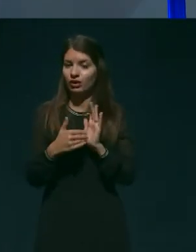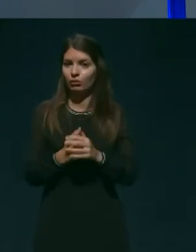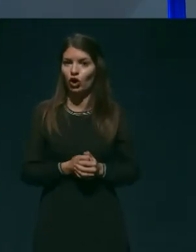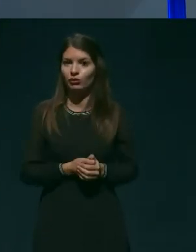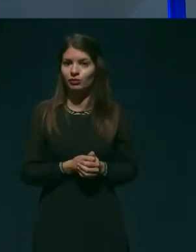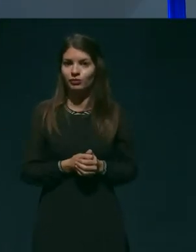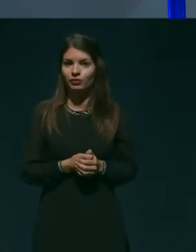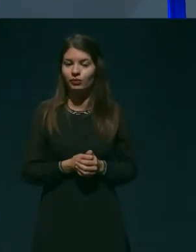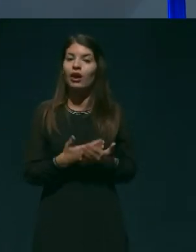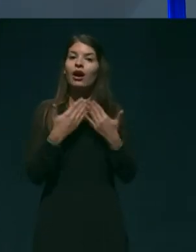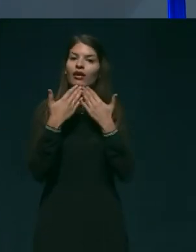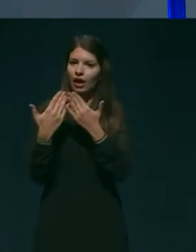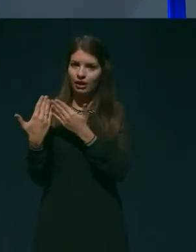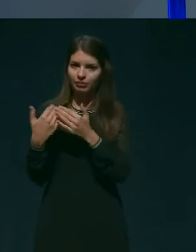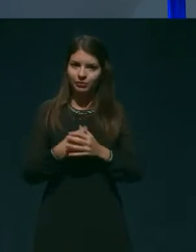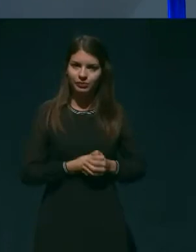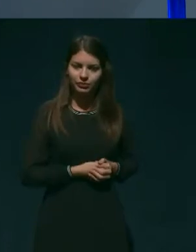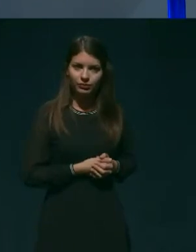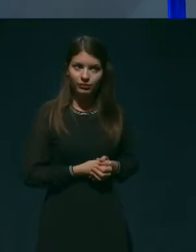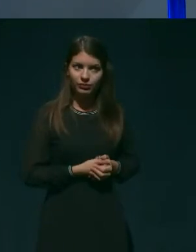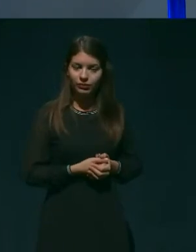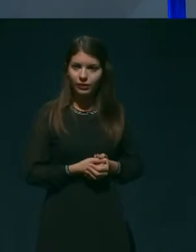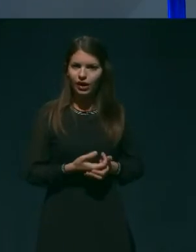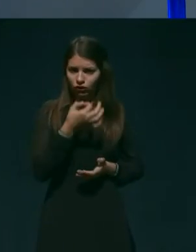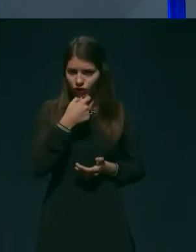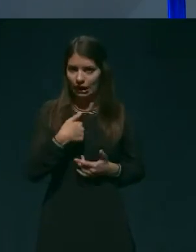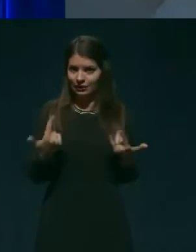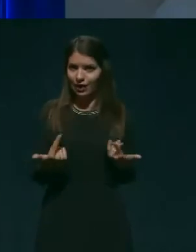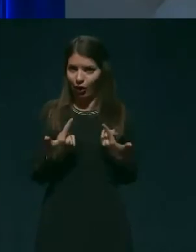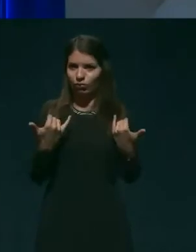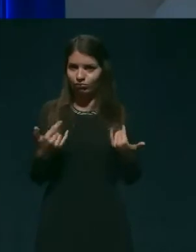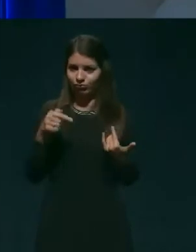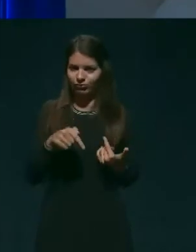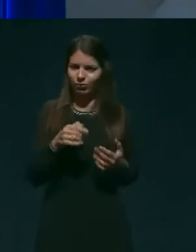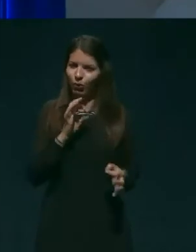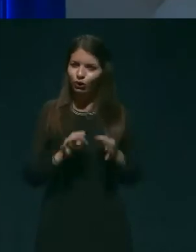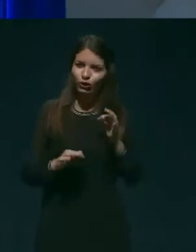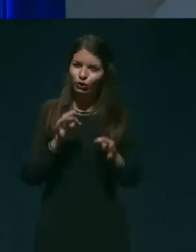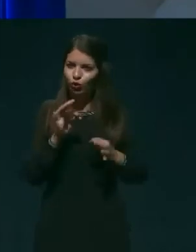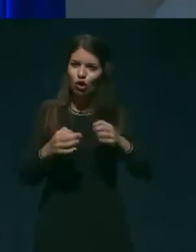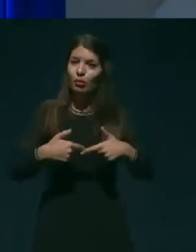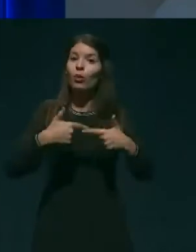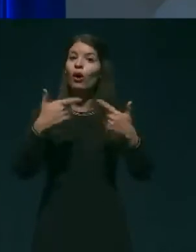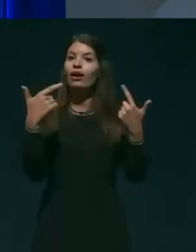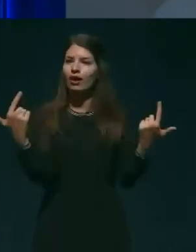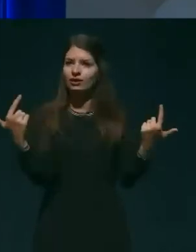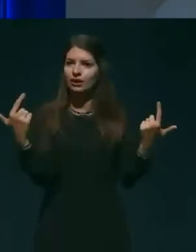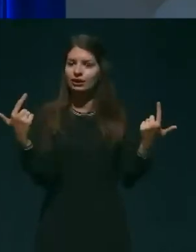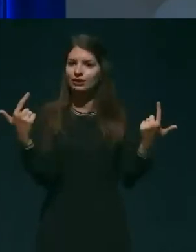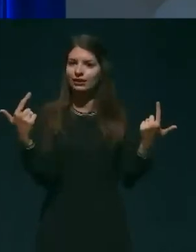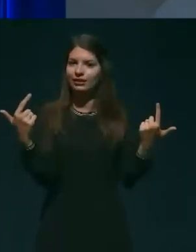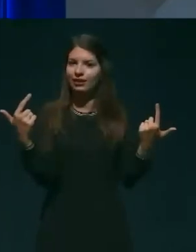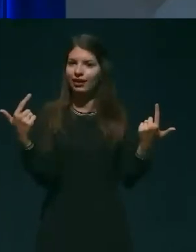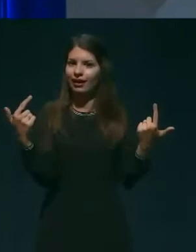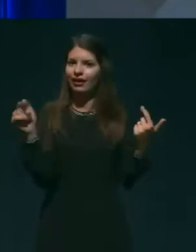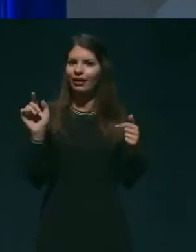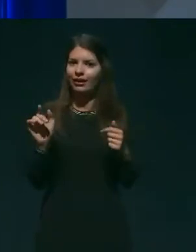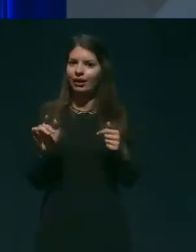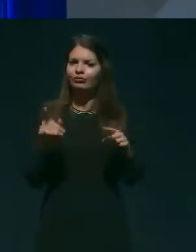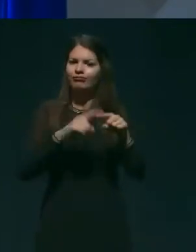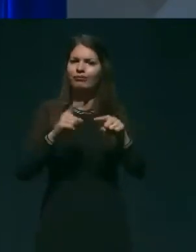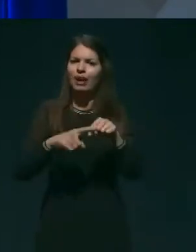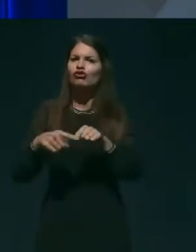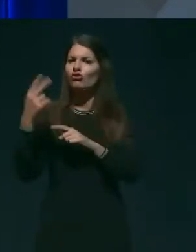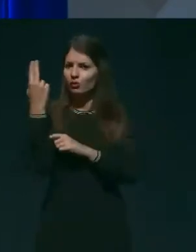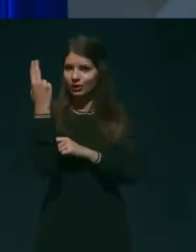Hvala za prešenje. Če lahko jaz tukaj skušam pojasniti te napake v interpretaciji.